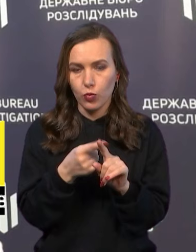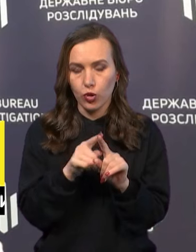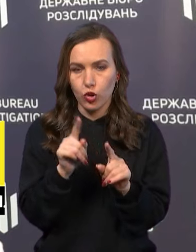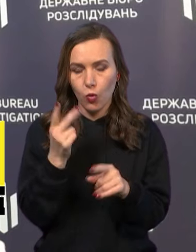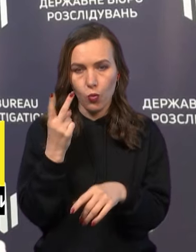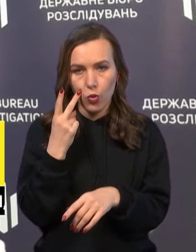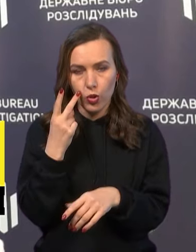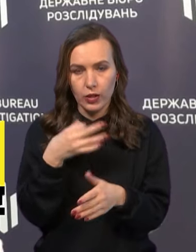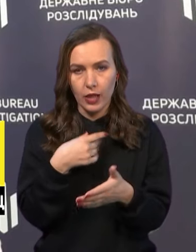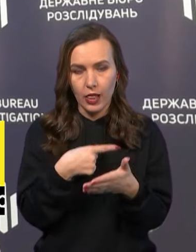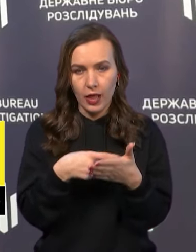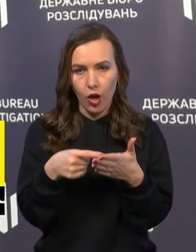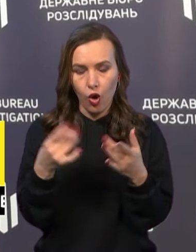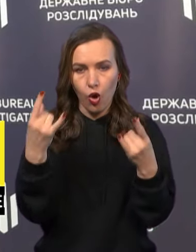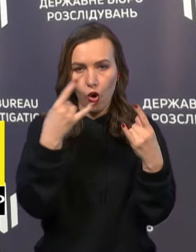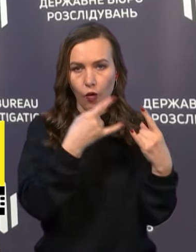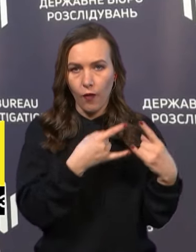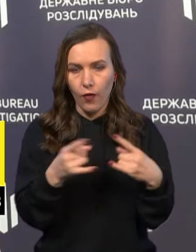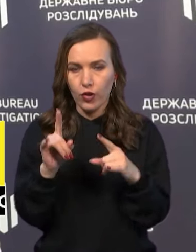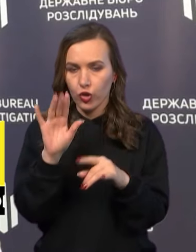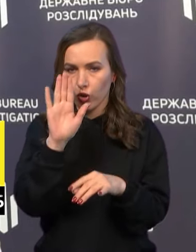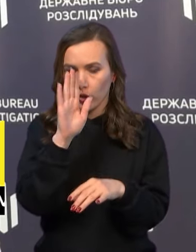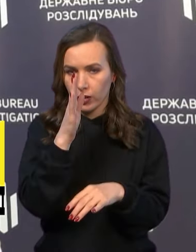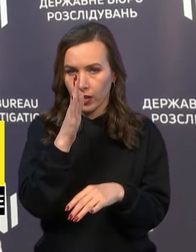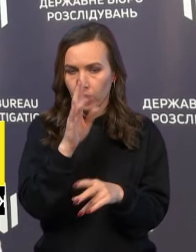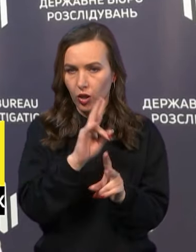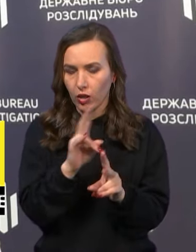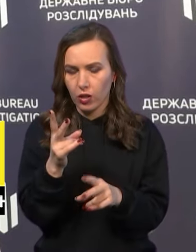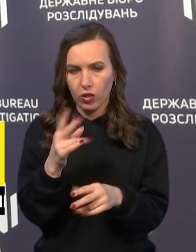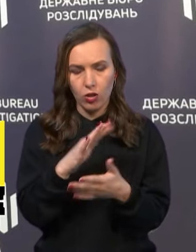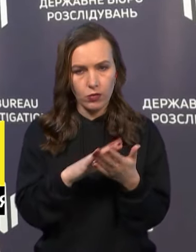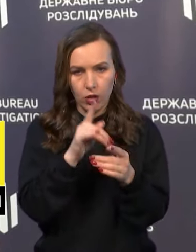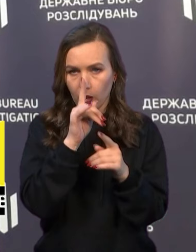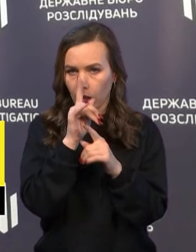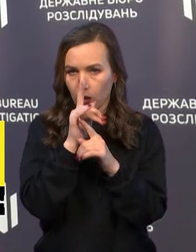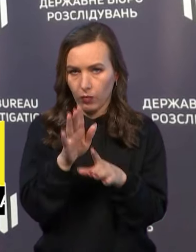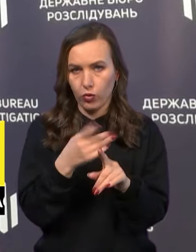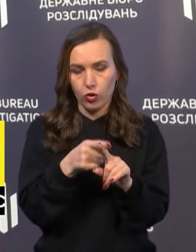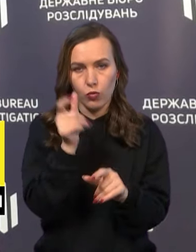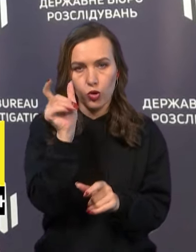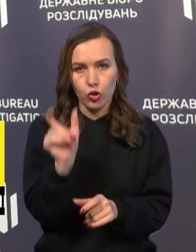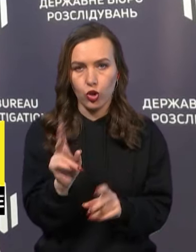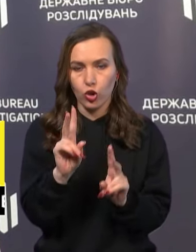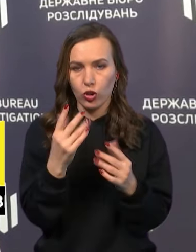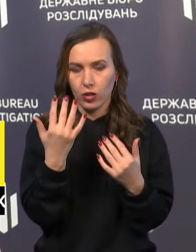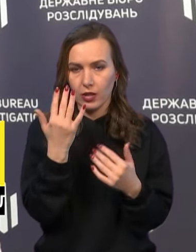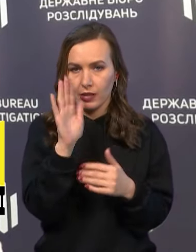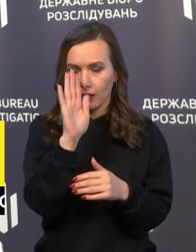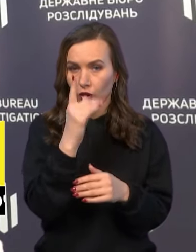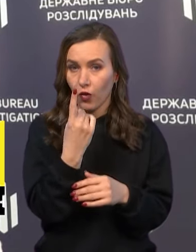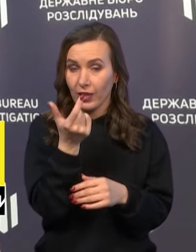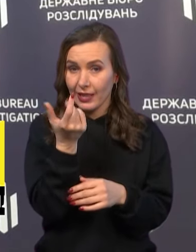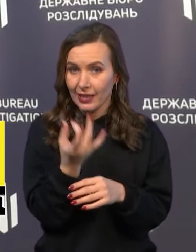наголошуємо в ефірі, що зраду ніхто прощати не буде, тому що людина, яка зрадила один раз